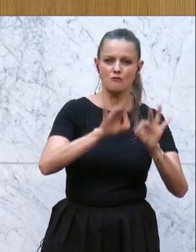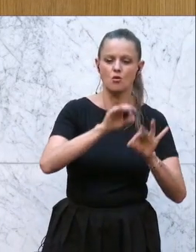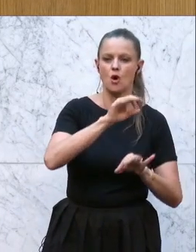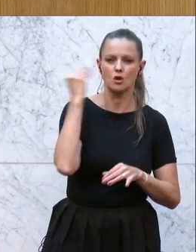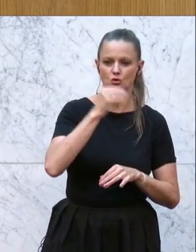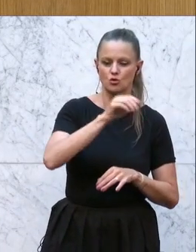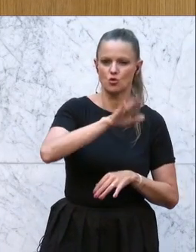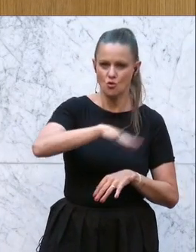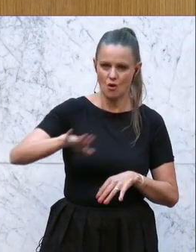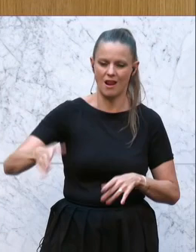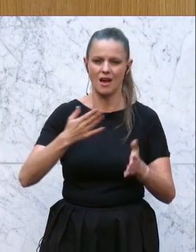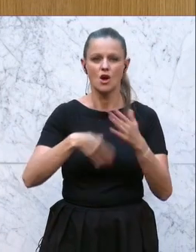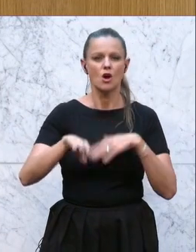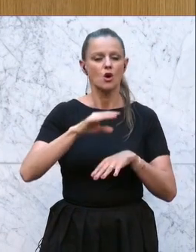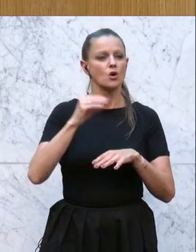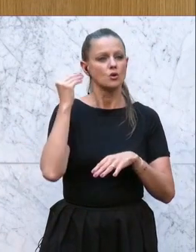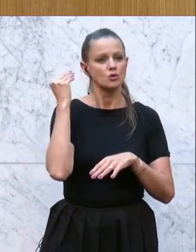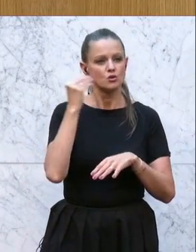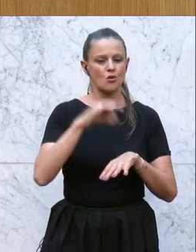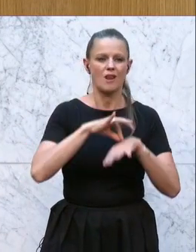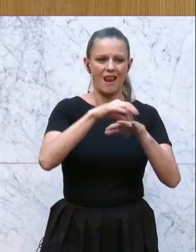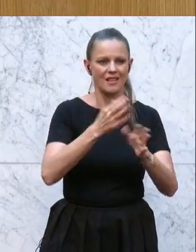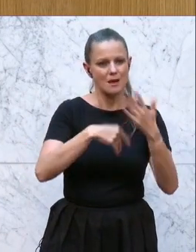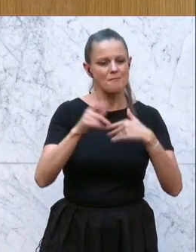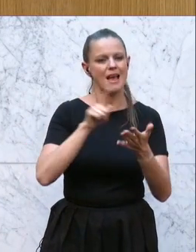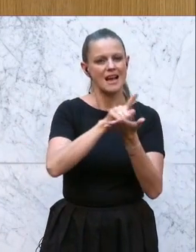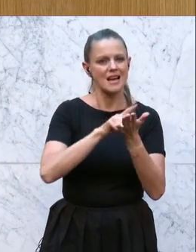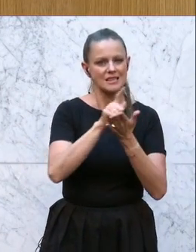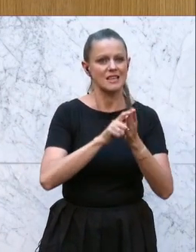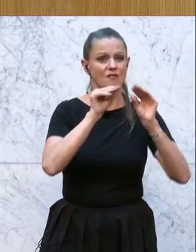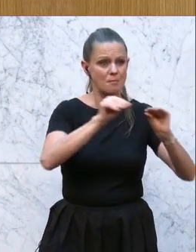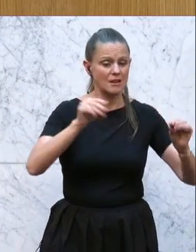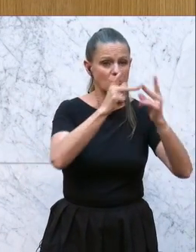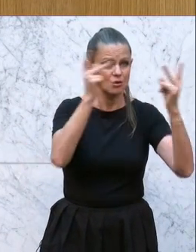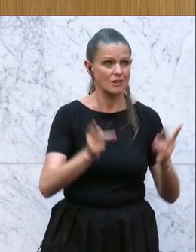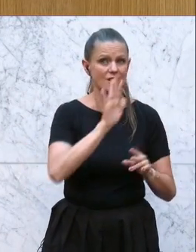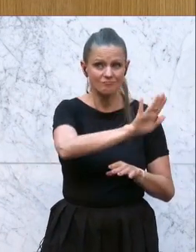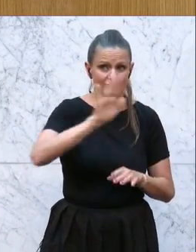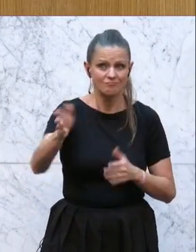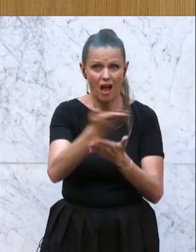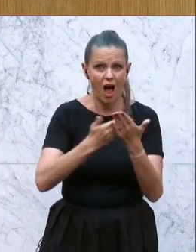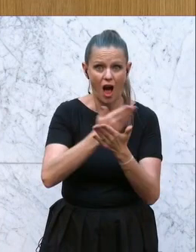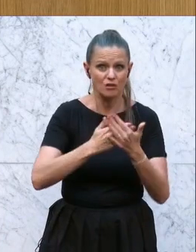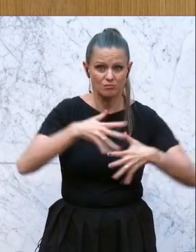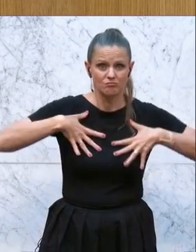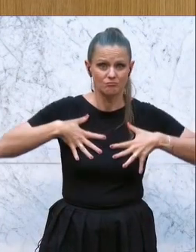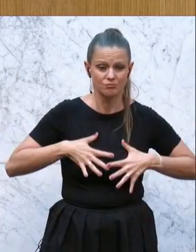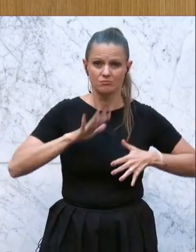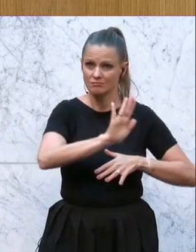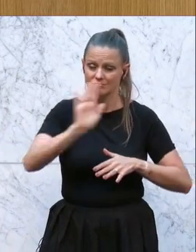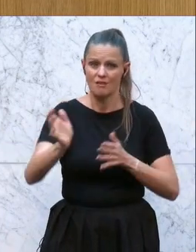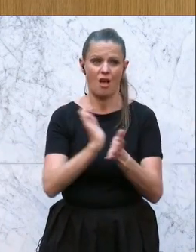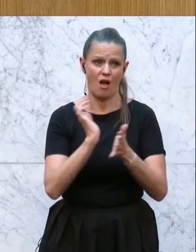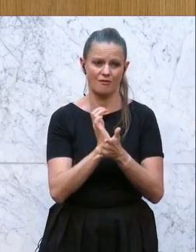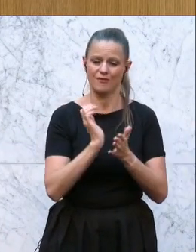Wir wollen Schulleiter, die wieder Zeit für pädagogische Konzepte haben. Das, wofür sie eigentlich ausgebildet wurden und ihre Aufgaben sind. Eine